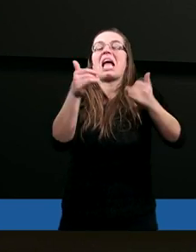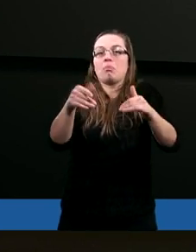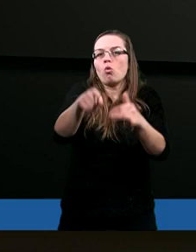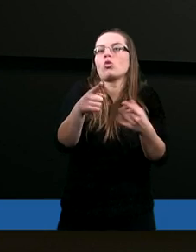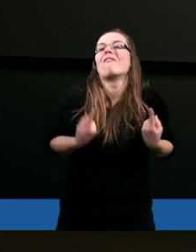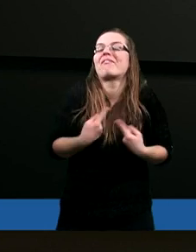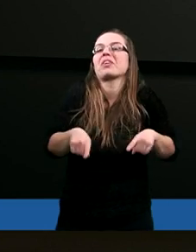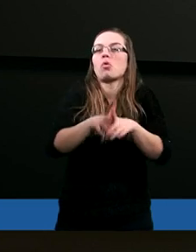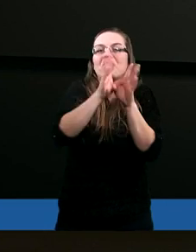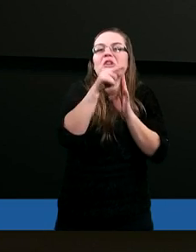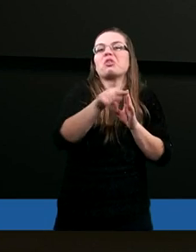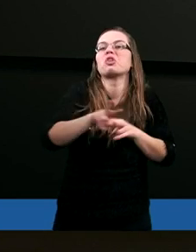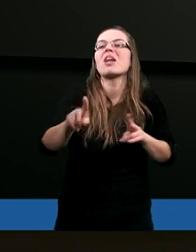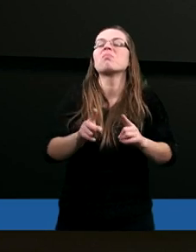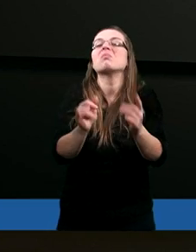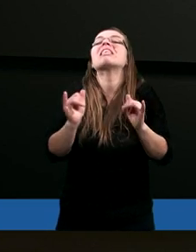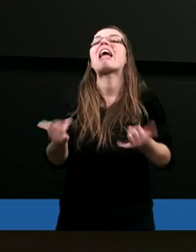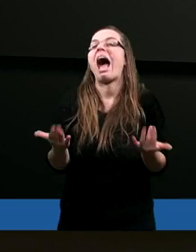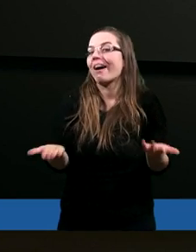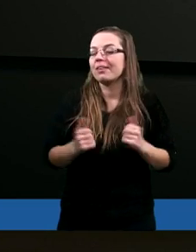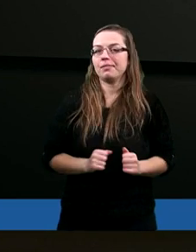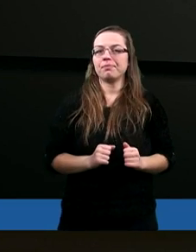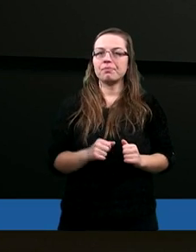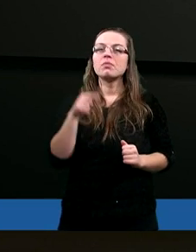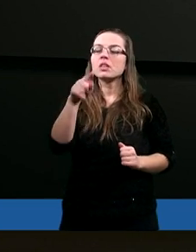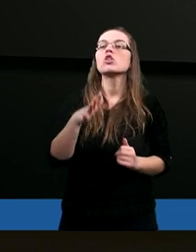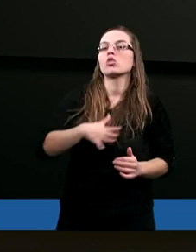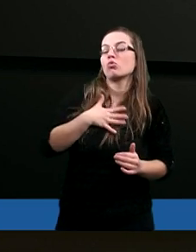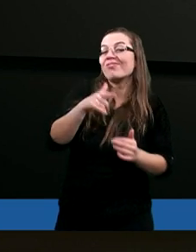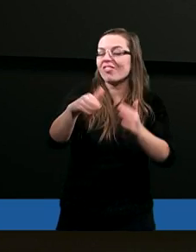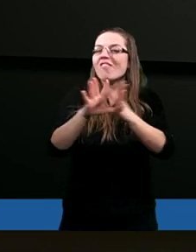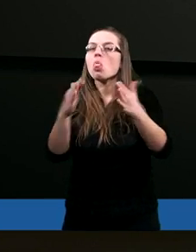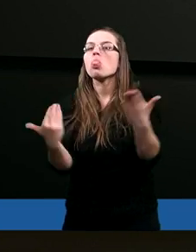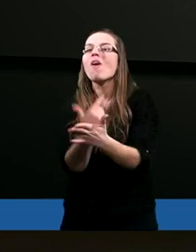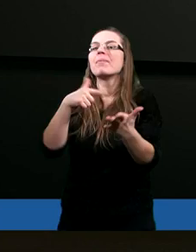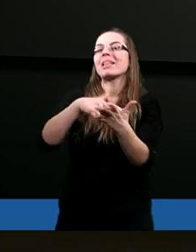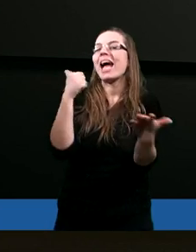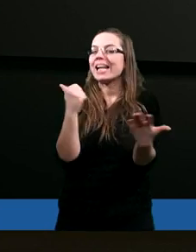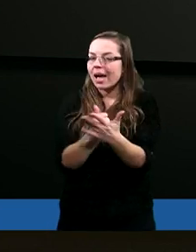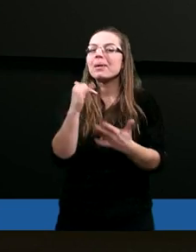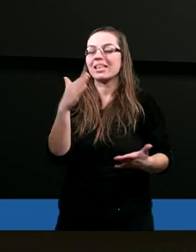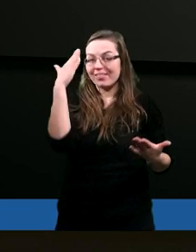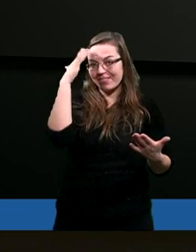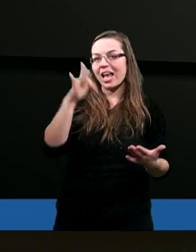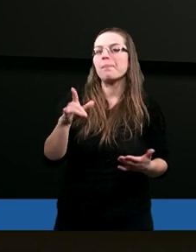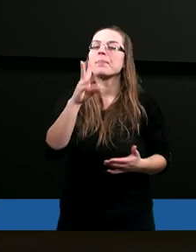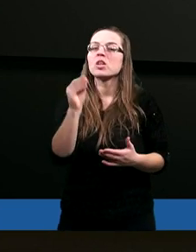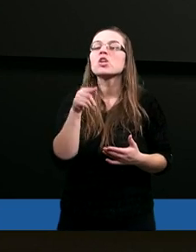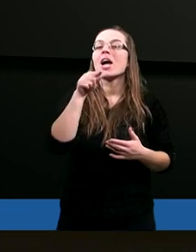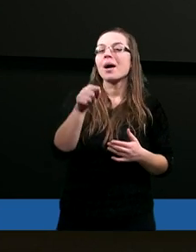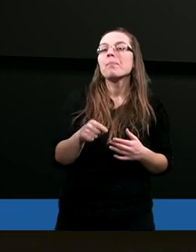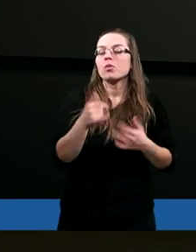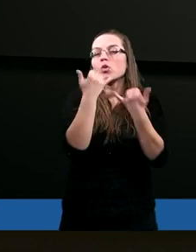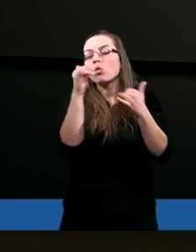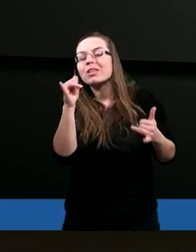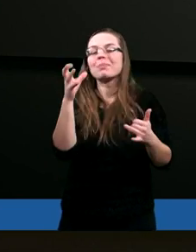wszystkie rzeczy? My dzisiaj już żyjemy w Nowym Testamencie i wiemy, że talentami,